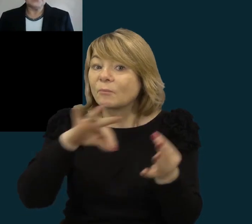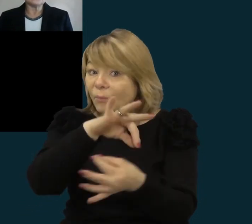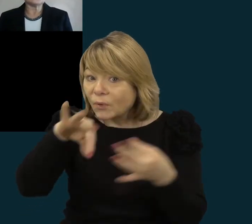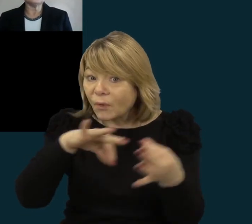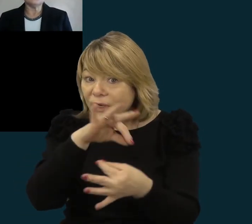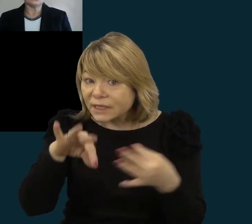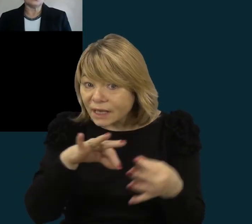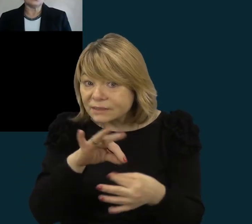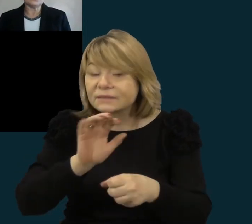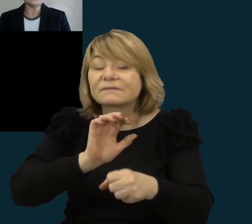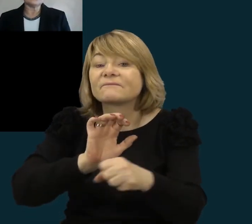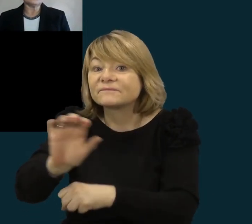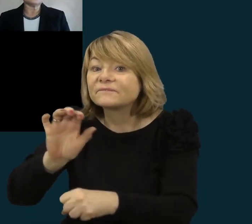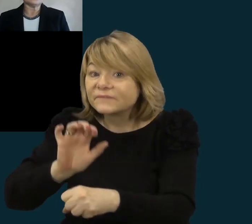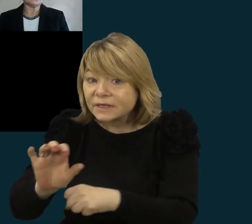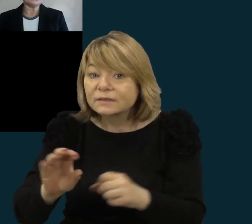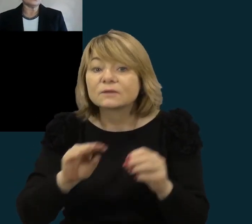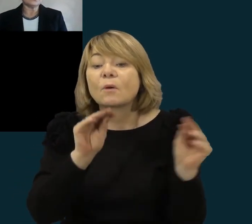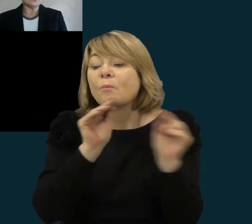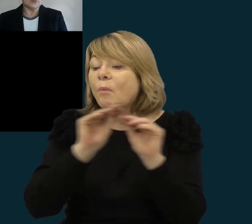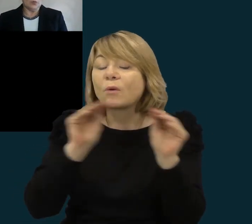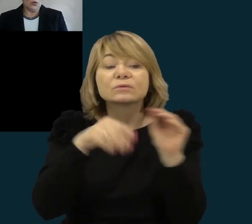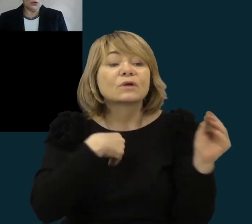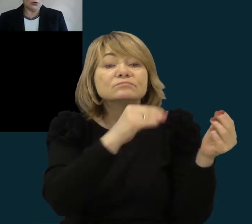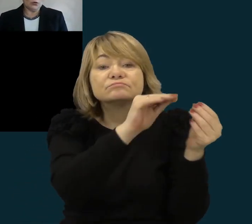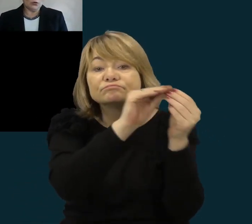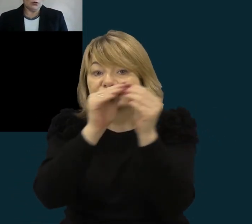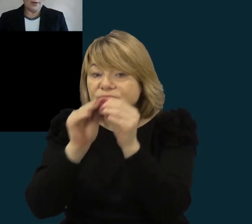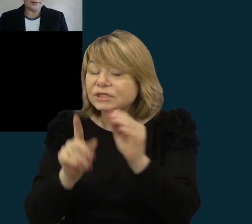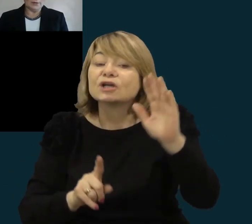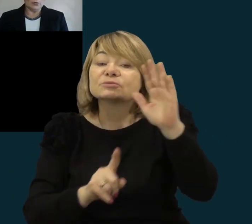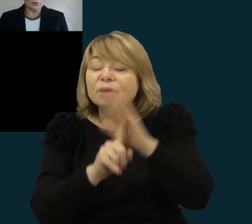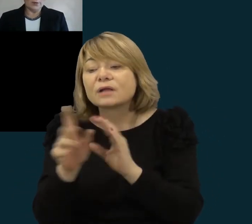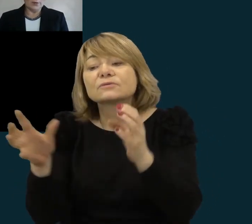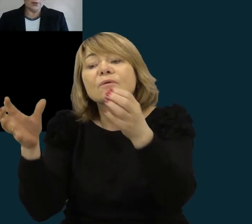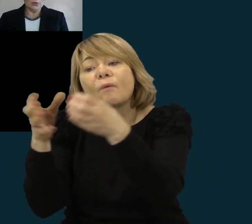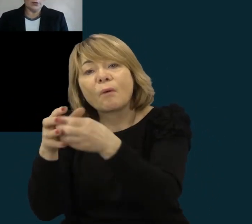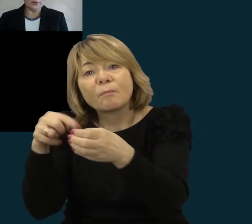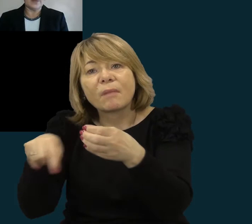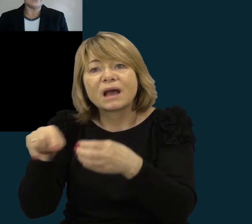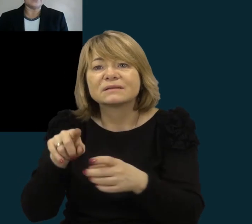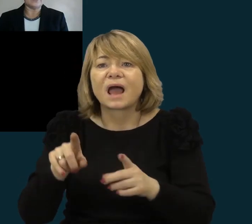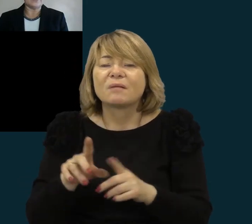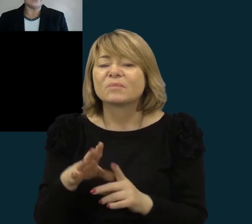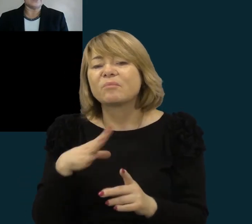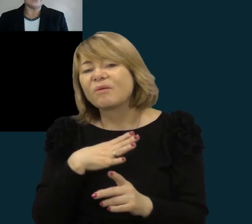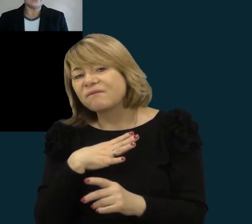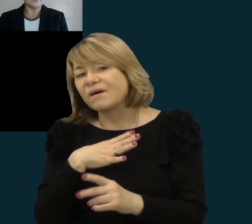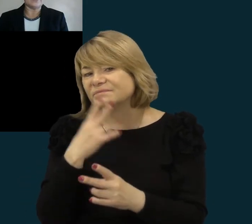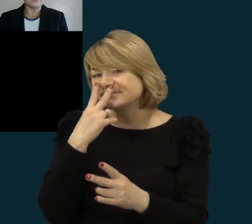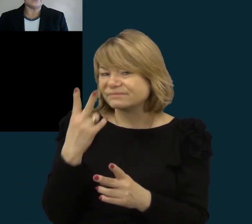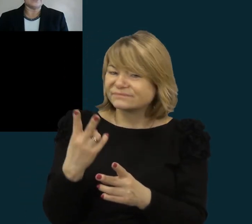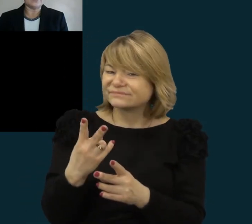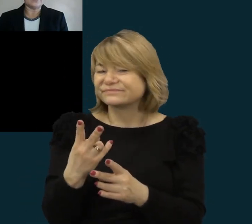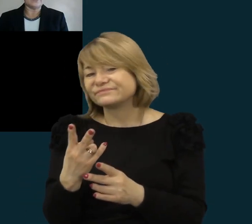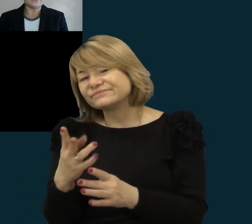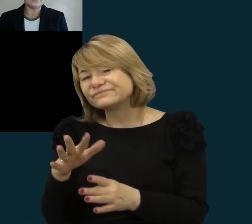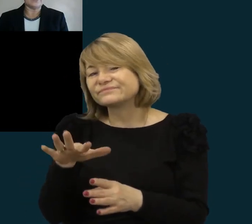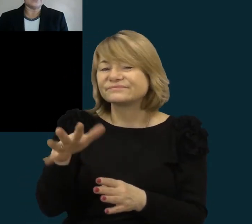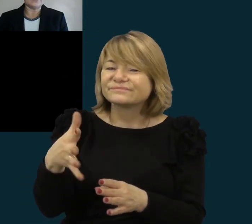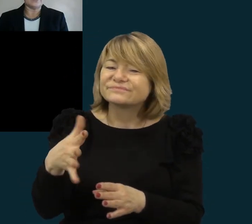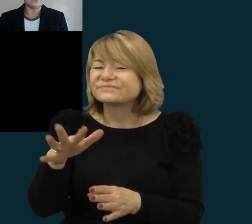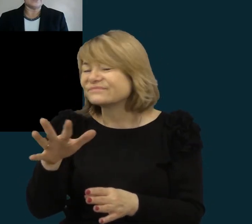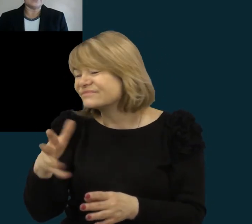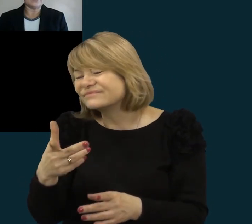su mokytojais, iš pradžių, žinokit, mokytojų komanda, nu, labai jau įtarėj, žiūrėjo į tą reikalą, kad,